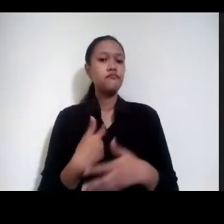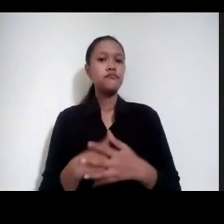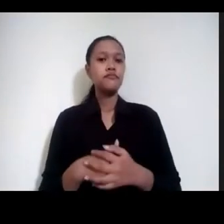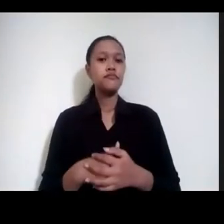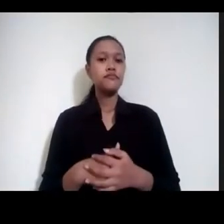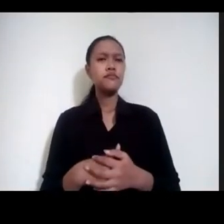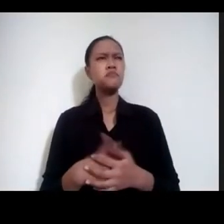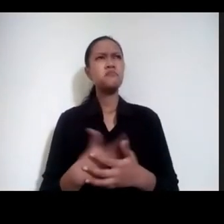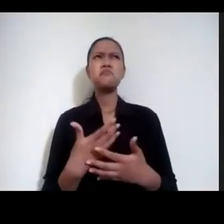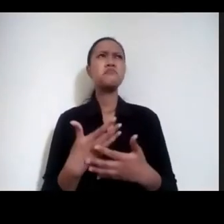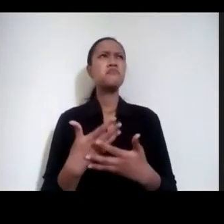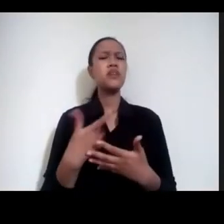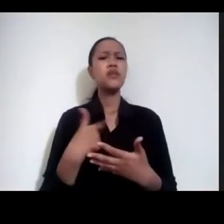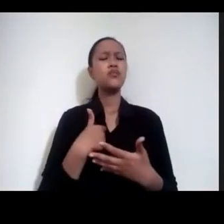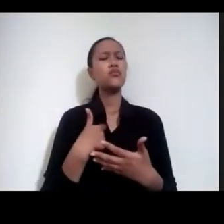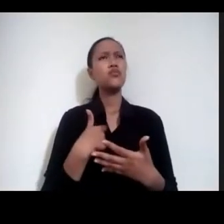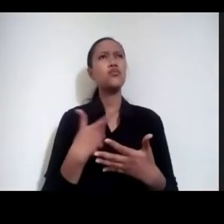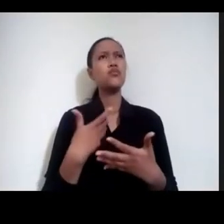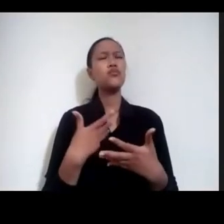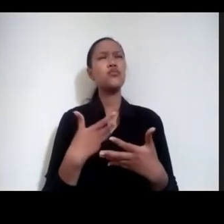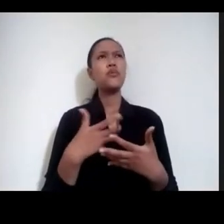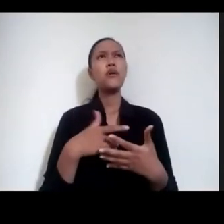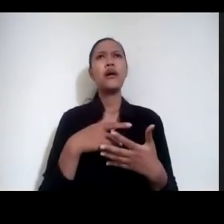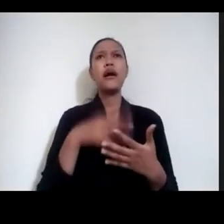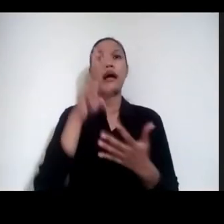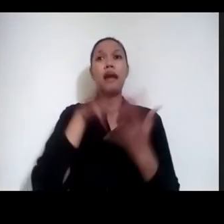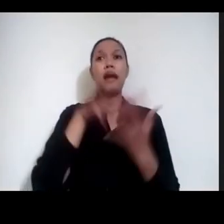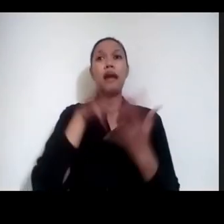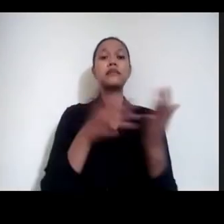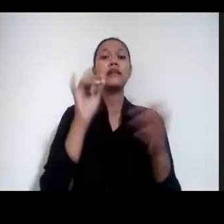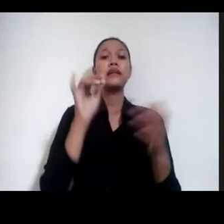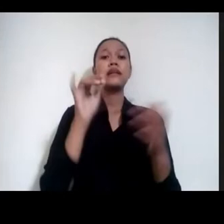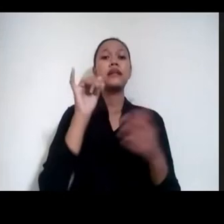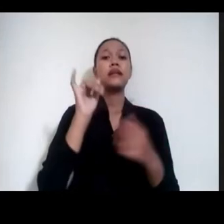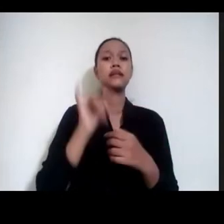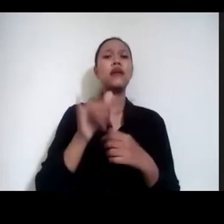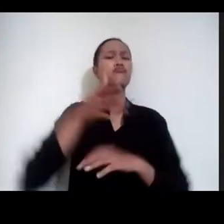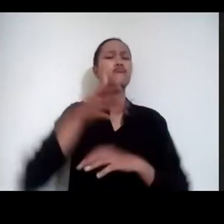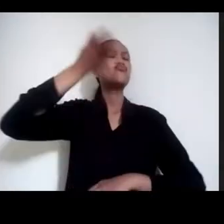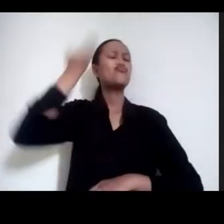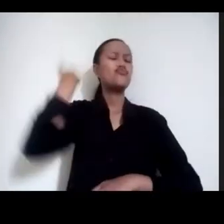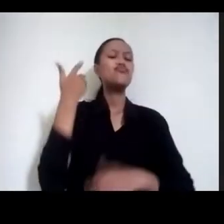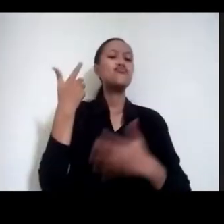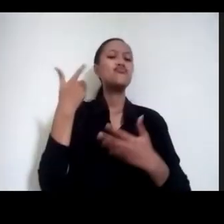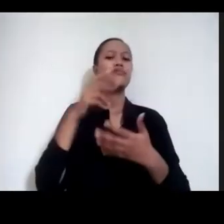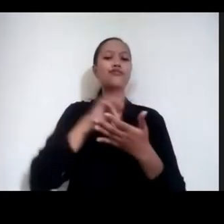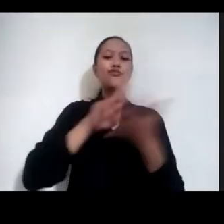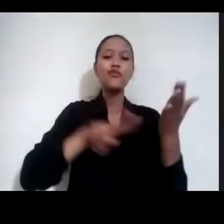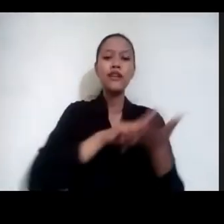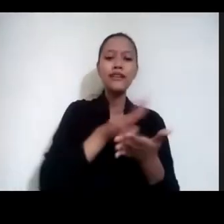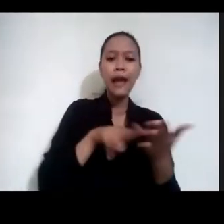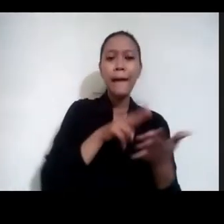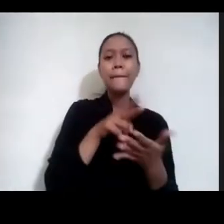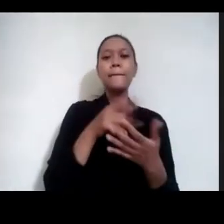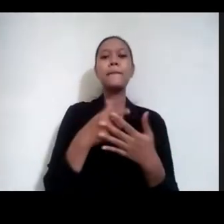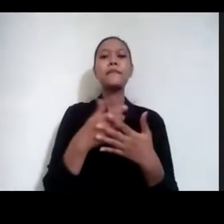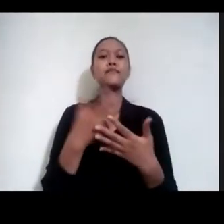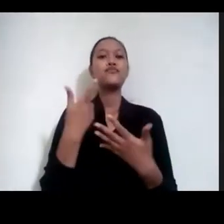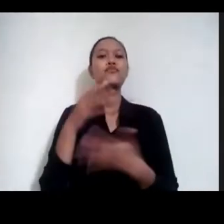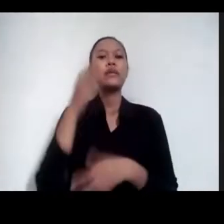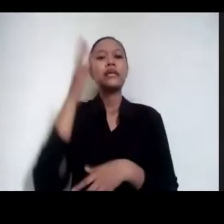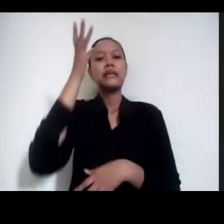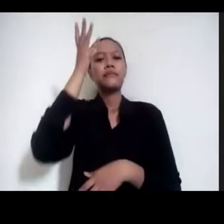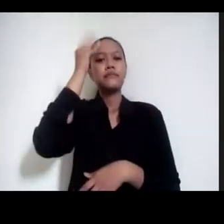Sekitar Mungkin Pakai Excel Tau Dari Zaman Dulu Kuliah Belajar Sedikit Tau Paham